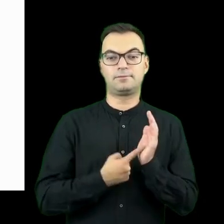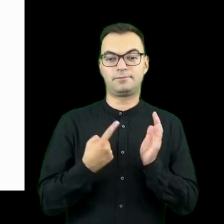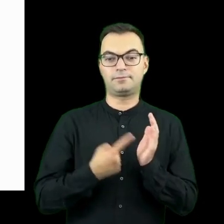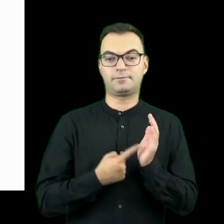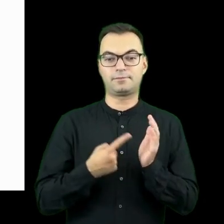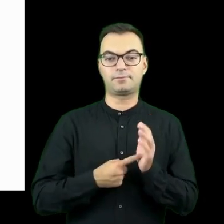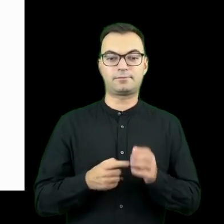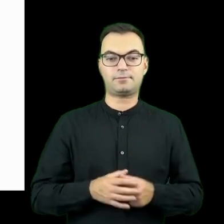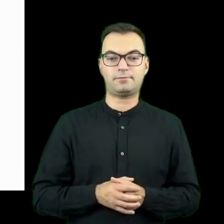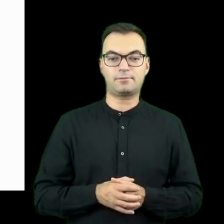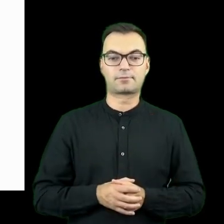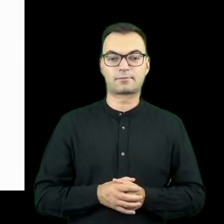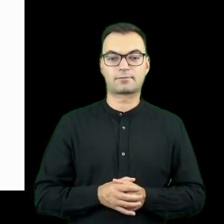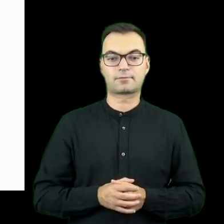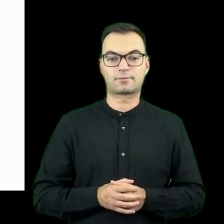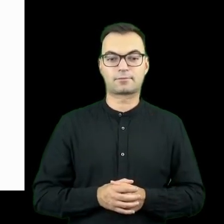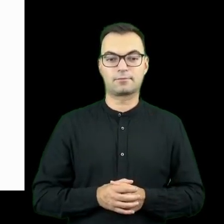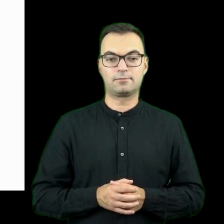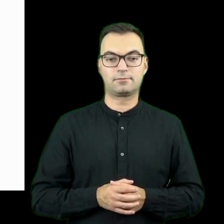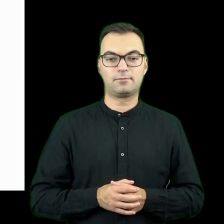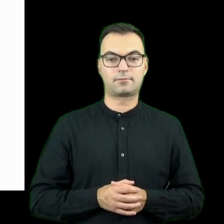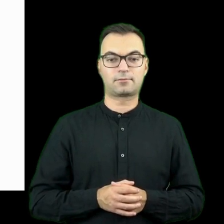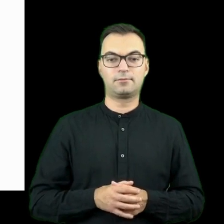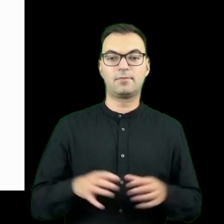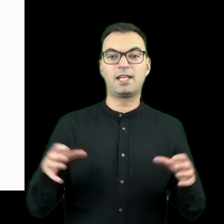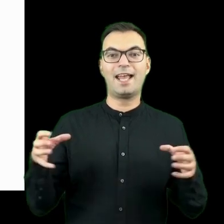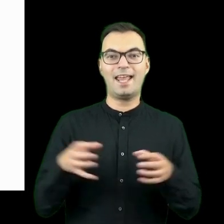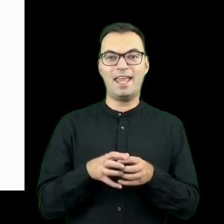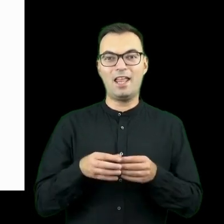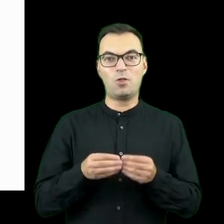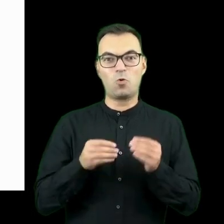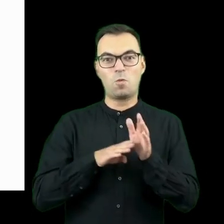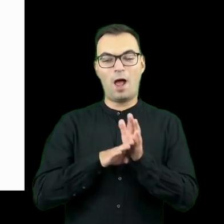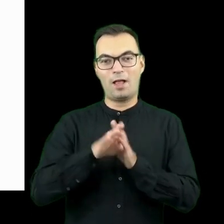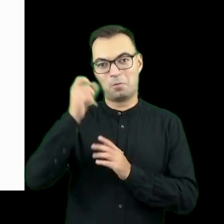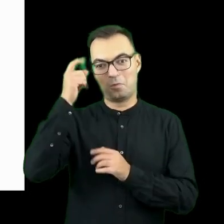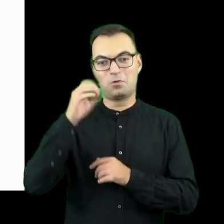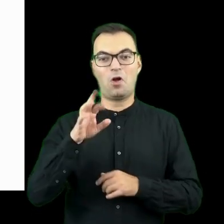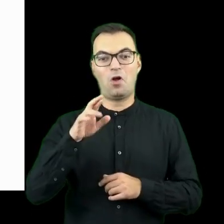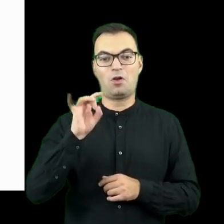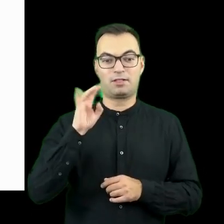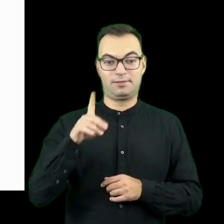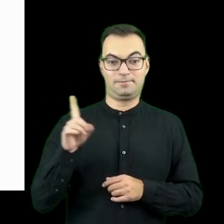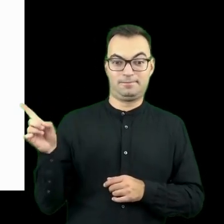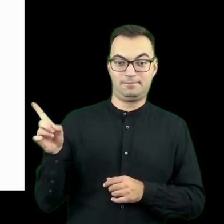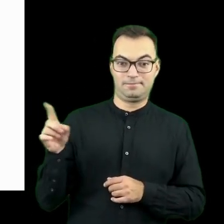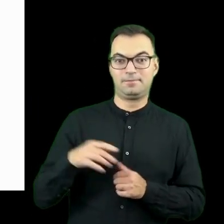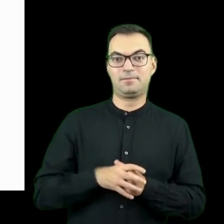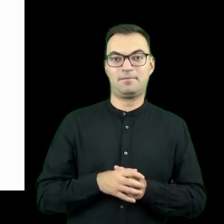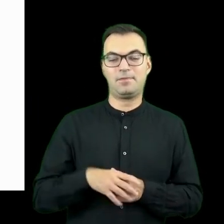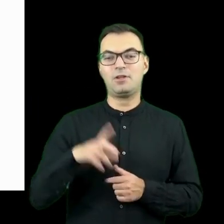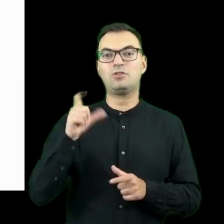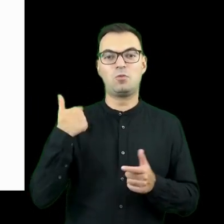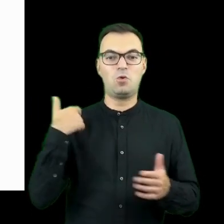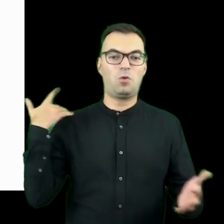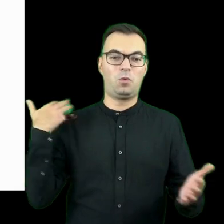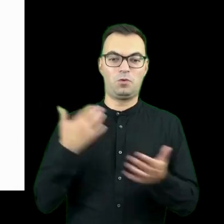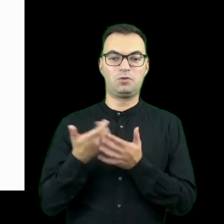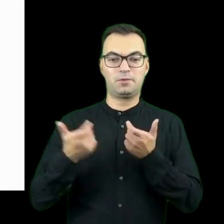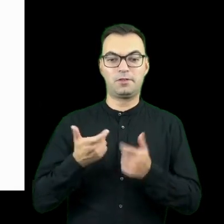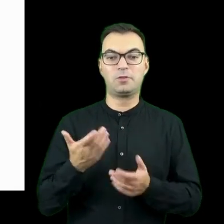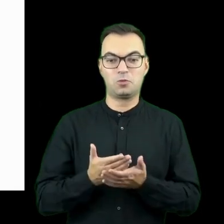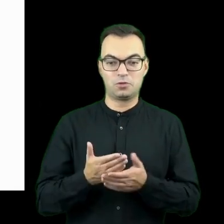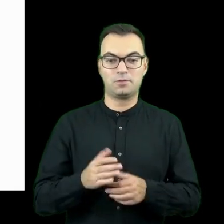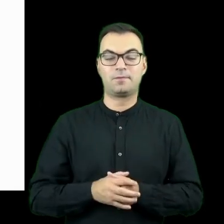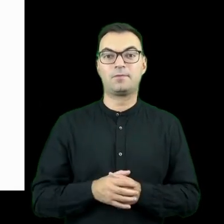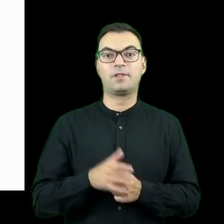Ostatnia rzecz, zachęcam Was też do tego, żeby wejść na stronę inkubator pomysłów.org, tam możecie zobaczyć zrealizowane innowacje do tej pory, tak? Są z